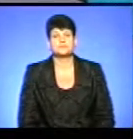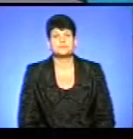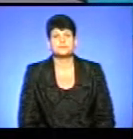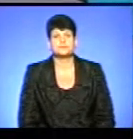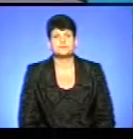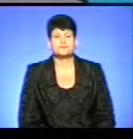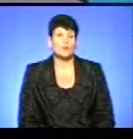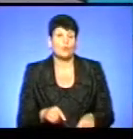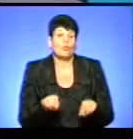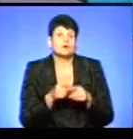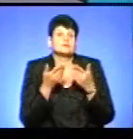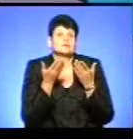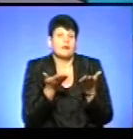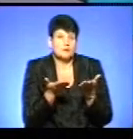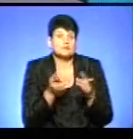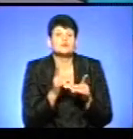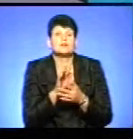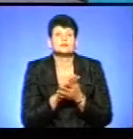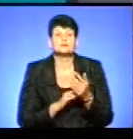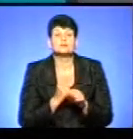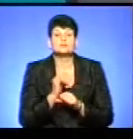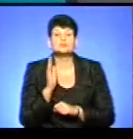Ну, ось так. І що тепер будете робити?